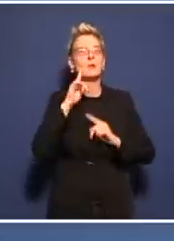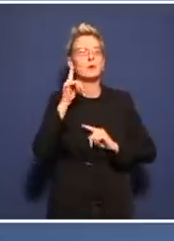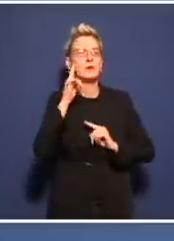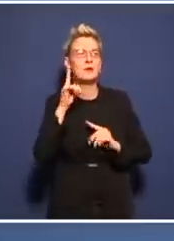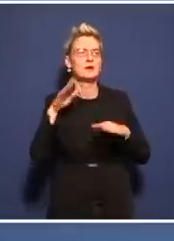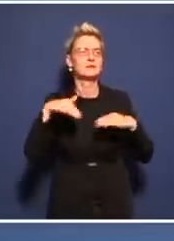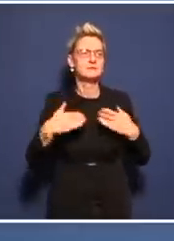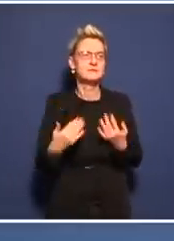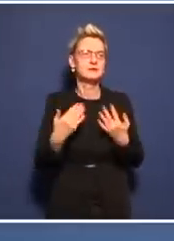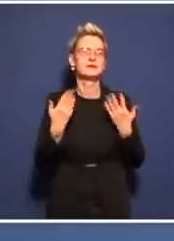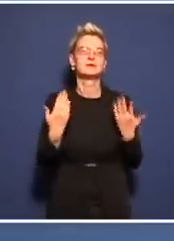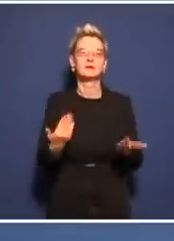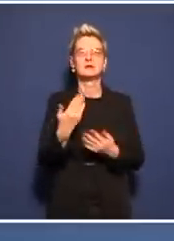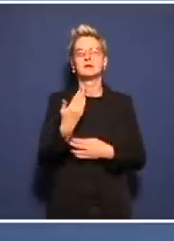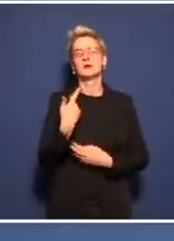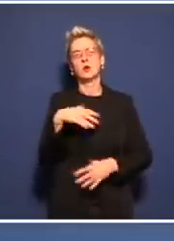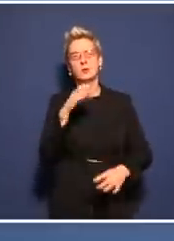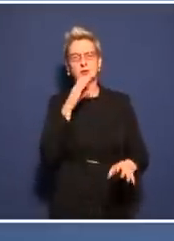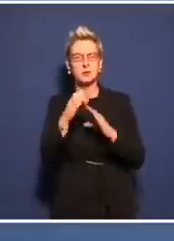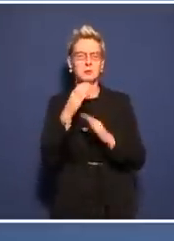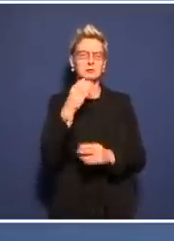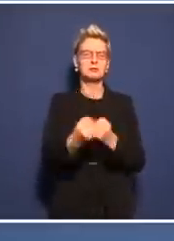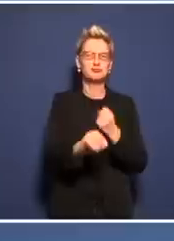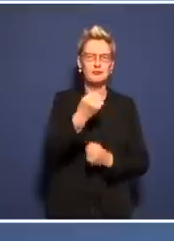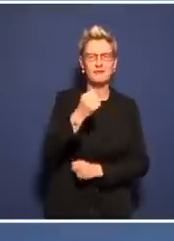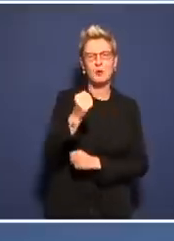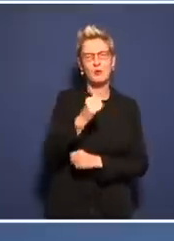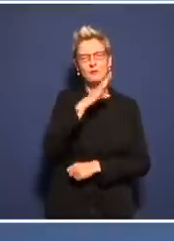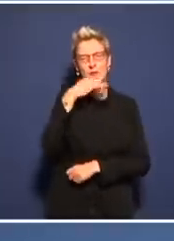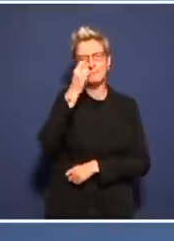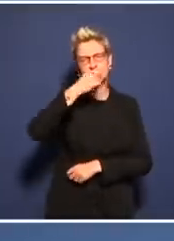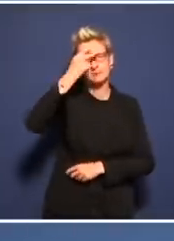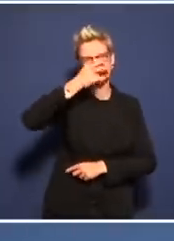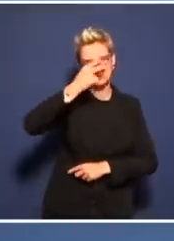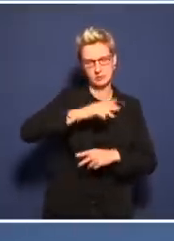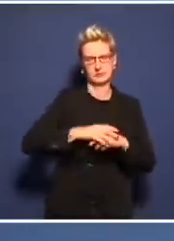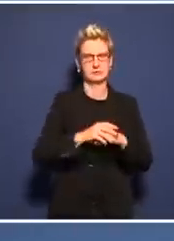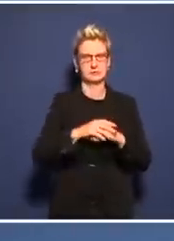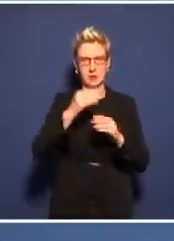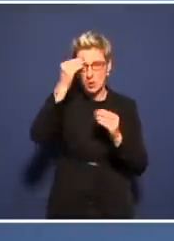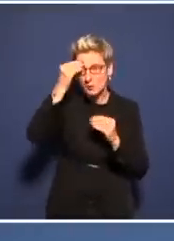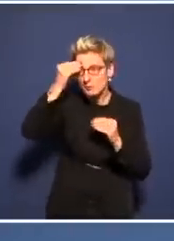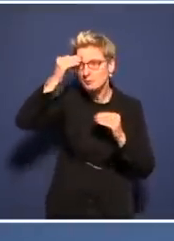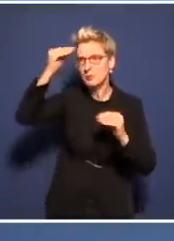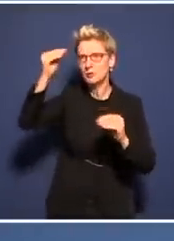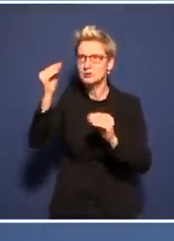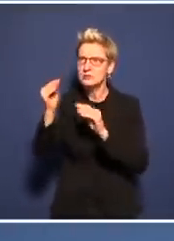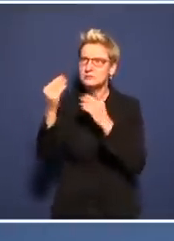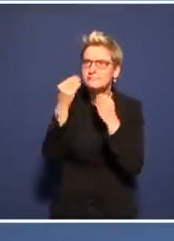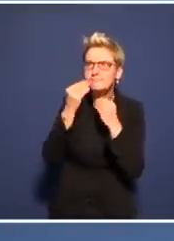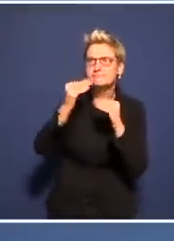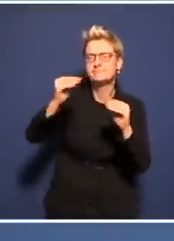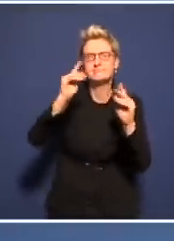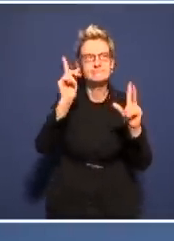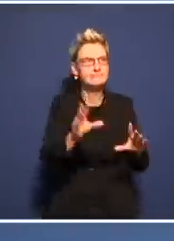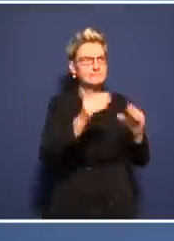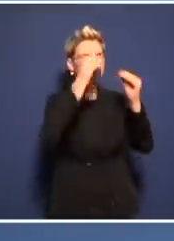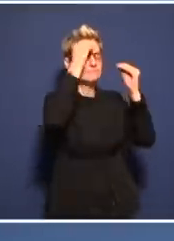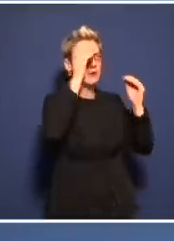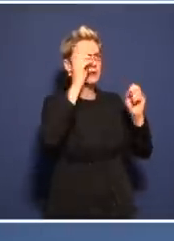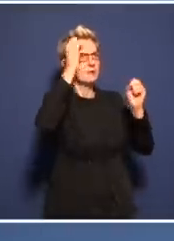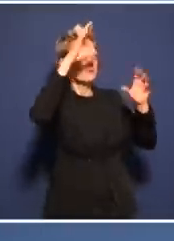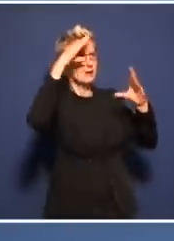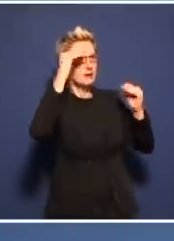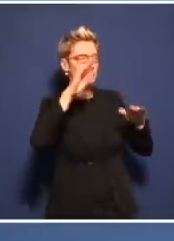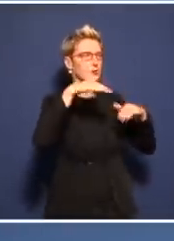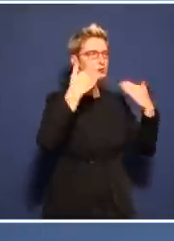fliegen drohen, aber nicht von oben nach unten, wo die Regierungssprecher viel mehr Leuten gegenüber sitzen als umgekehrt. Sie dürfen nämlich ohne